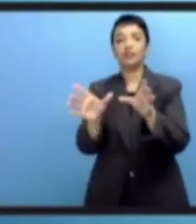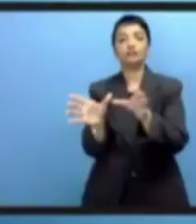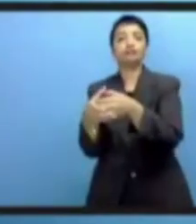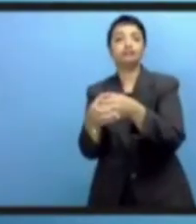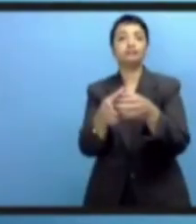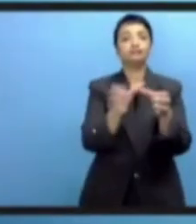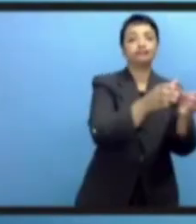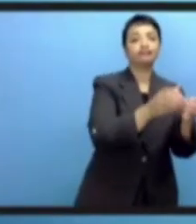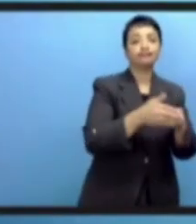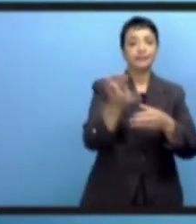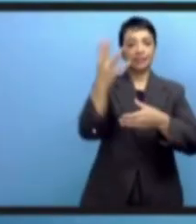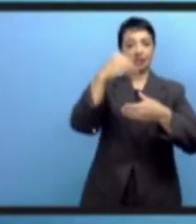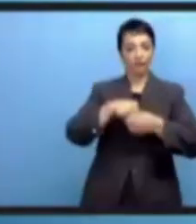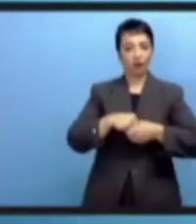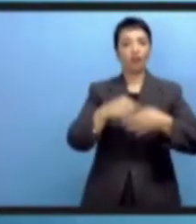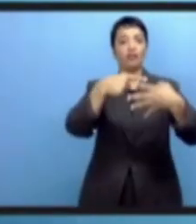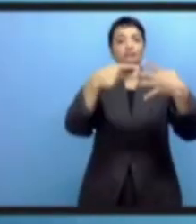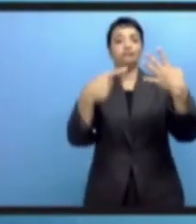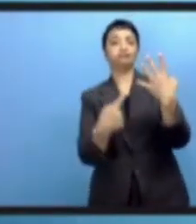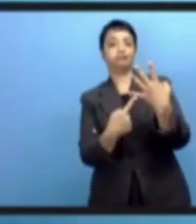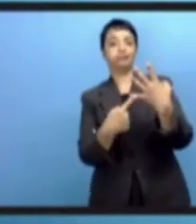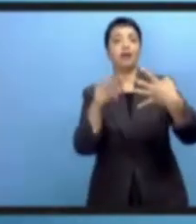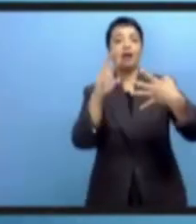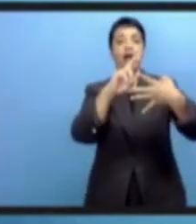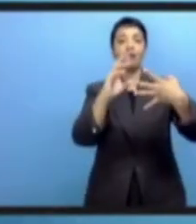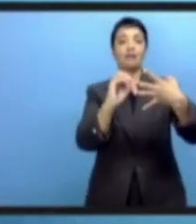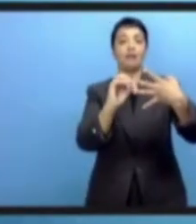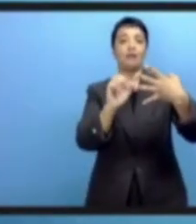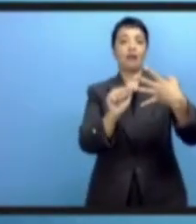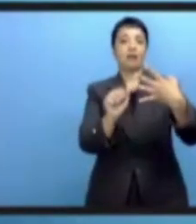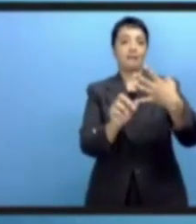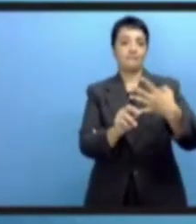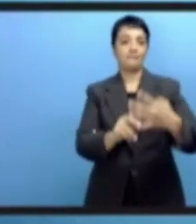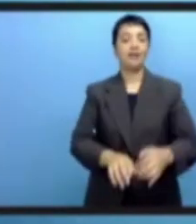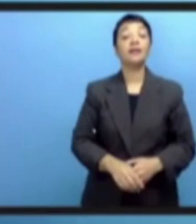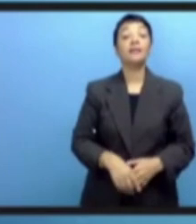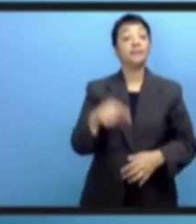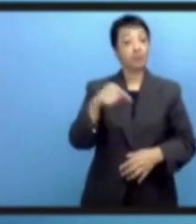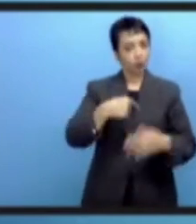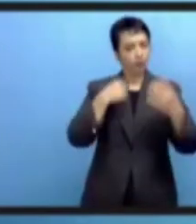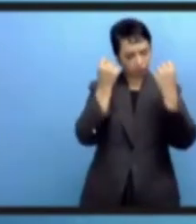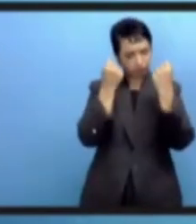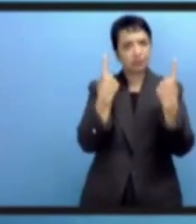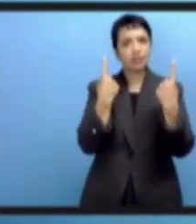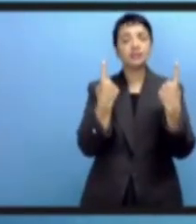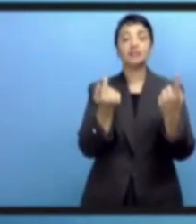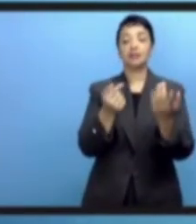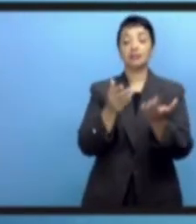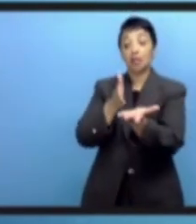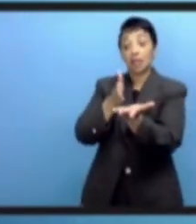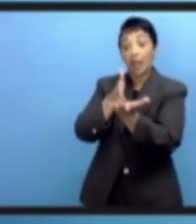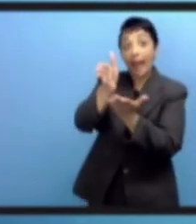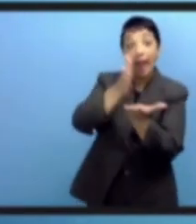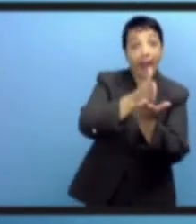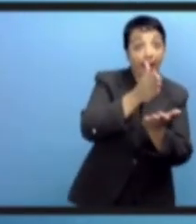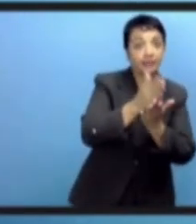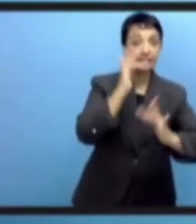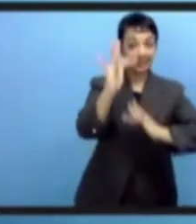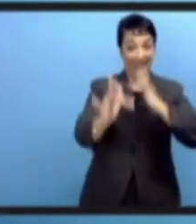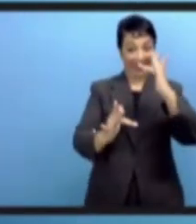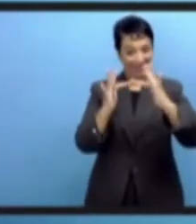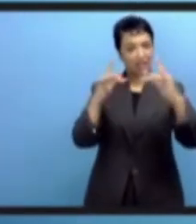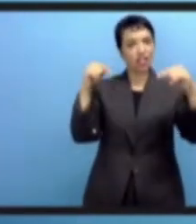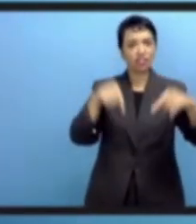мультистейкордерный подход, А – доступность. Все